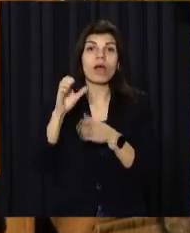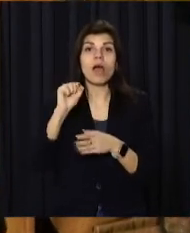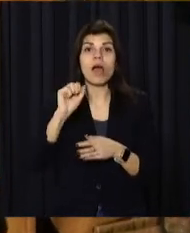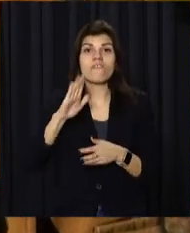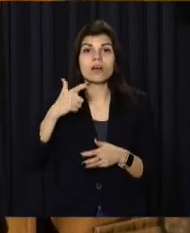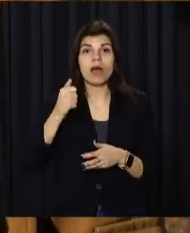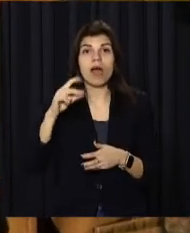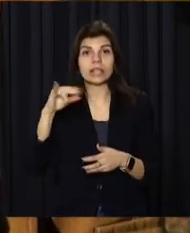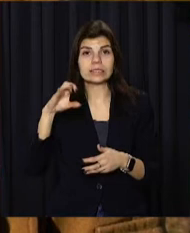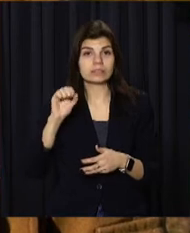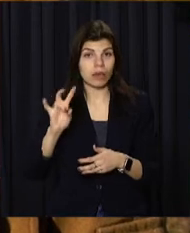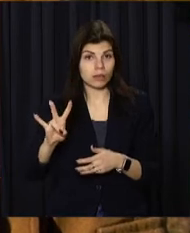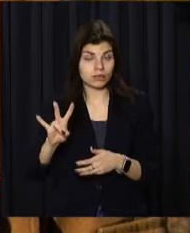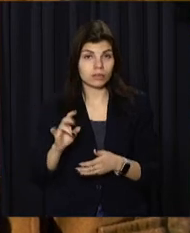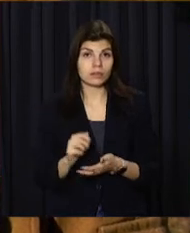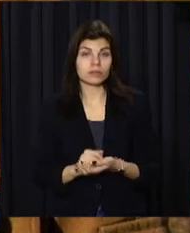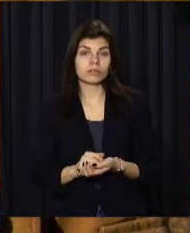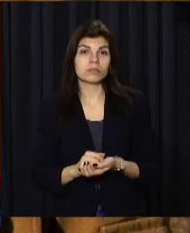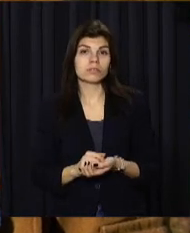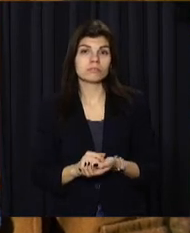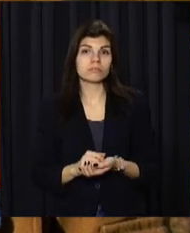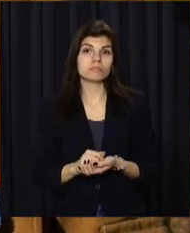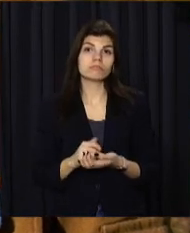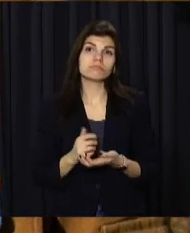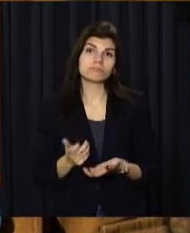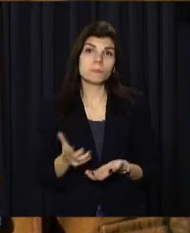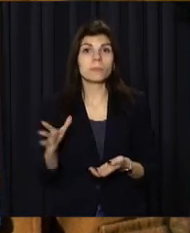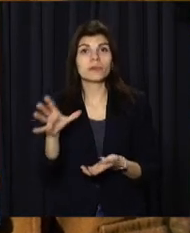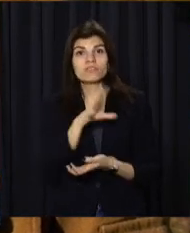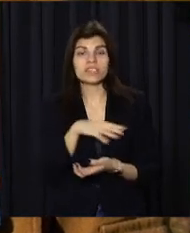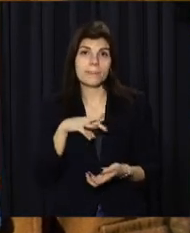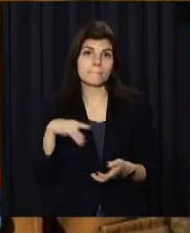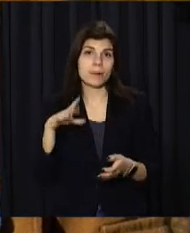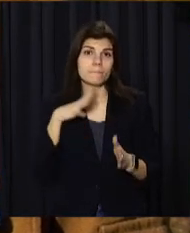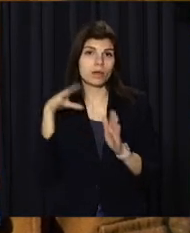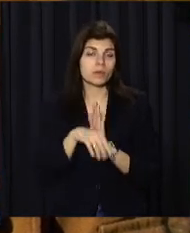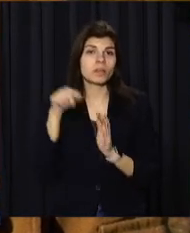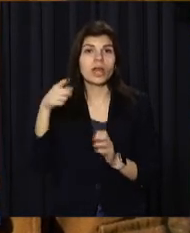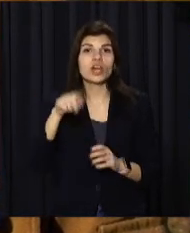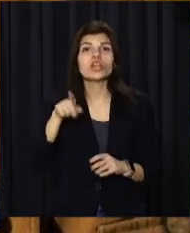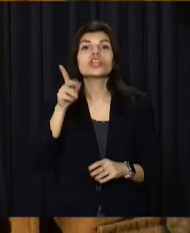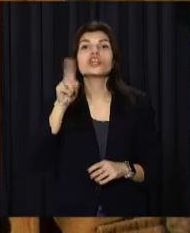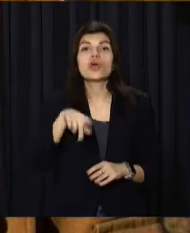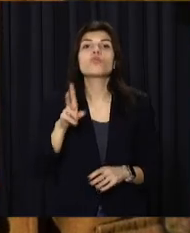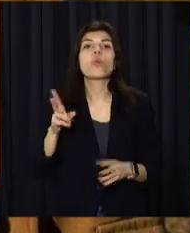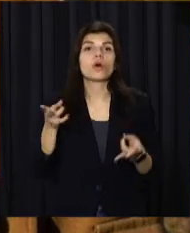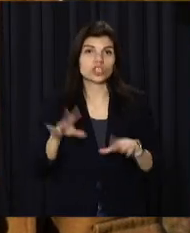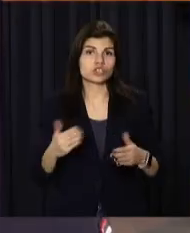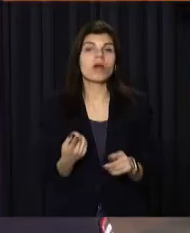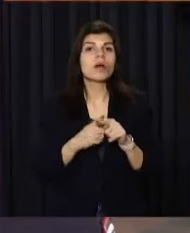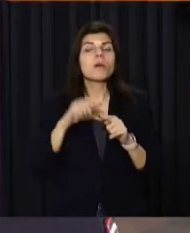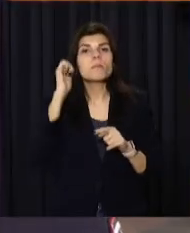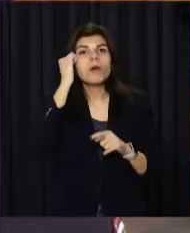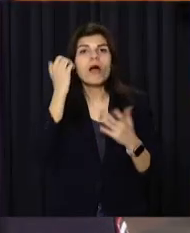все ми погибли в Афганистані, і навіть ті, хто залишився вживу. Це пам'ять.